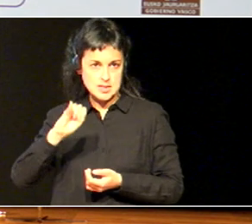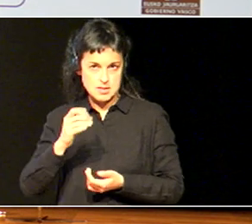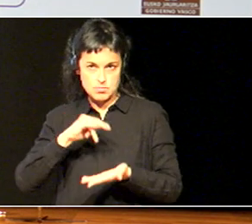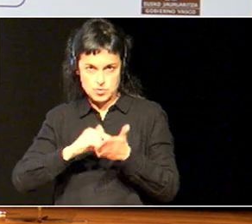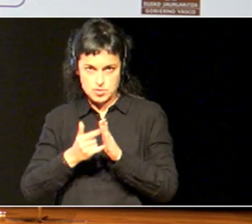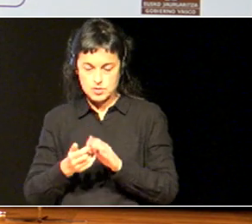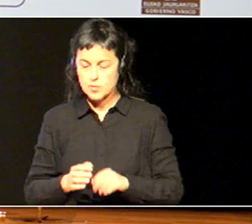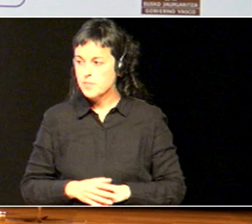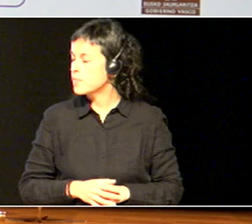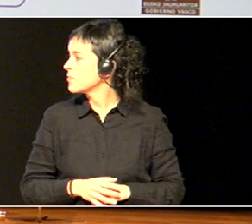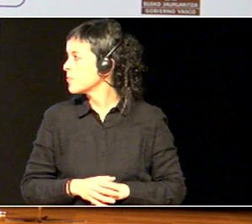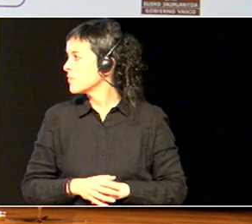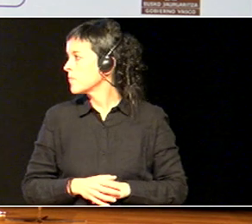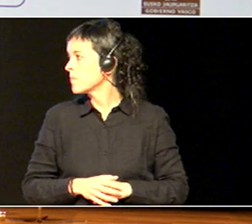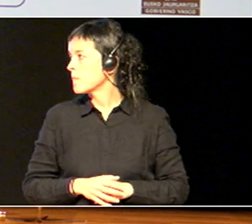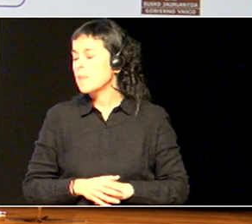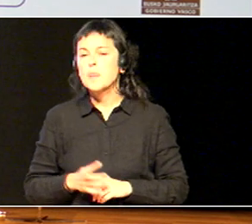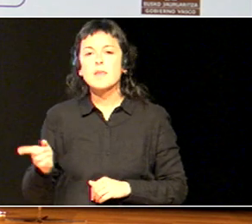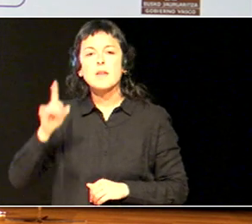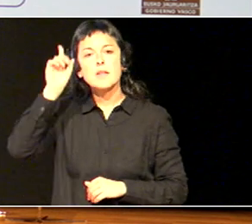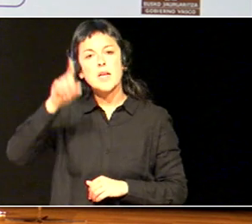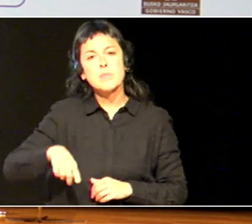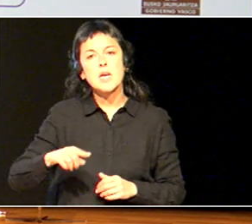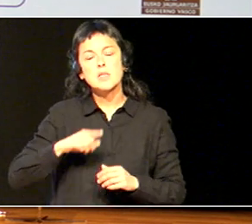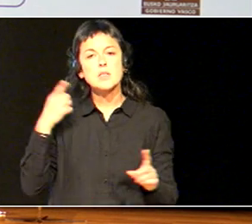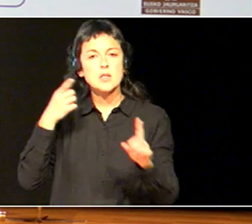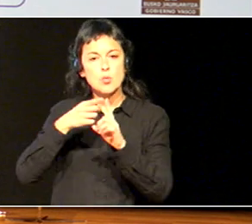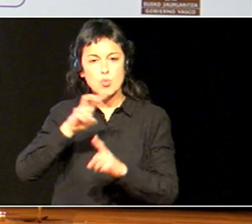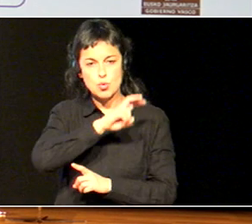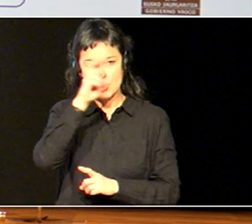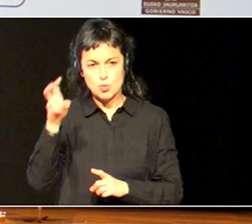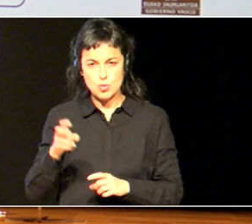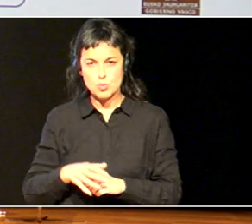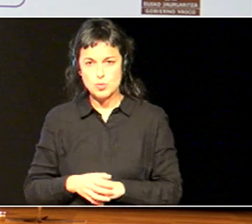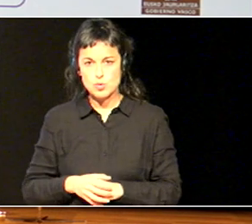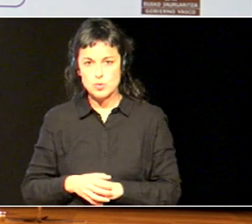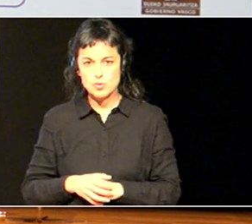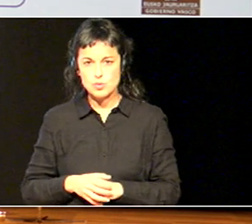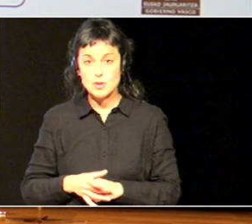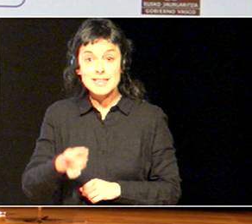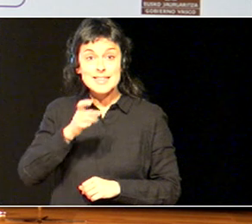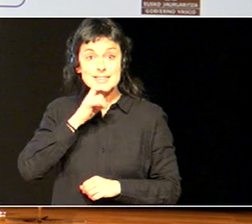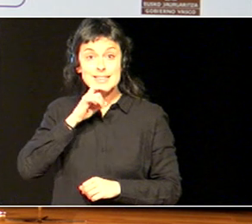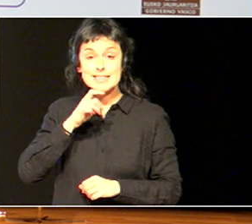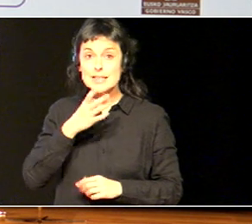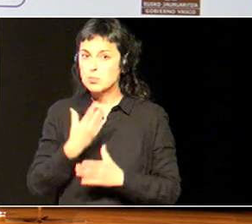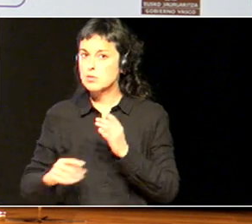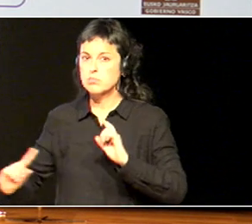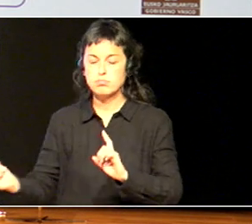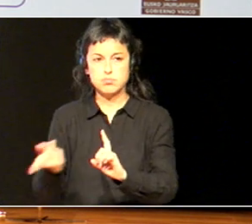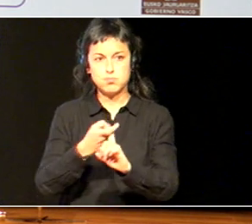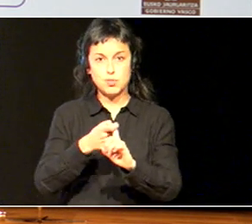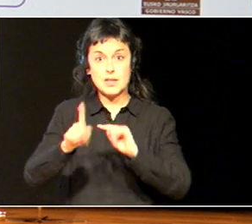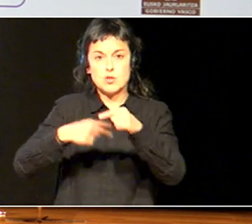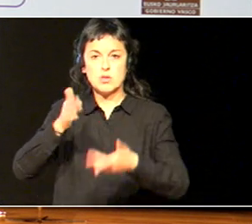hemen ere beste elburuba daukagu zailtasunak goiz autematea eta horietan esku hartzea